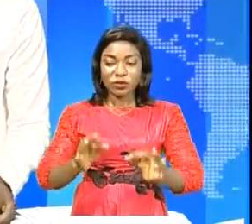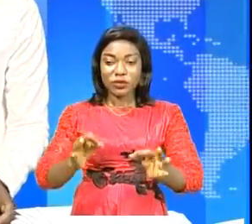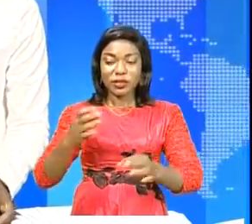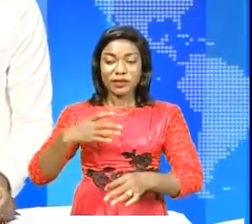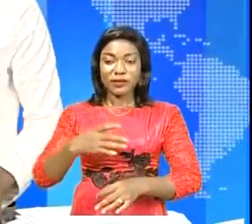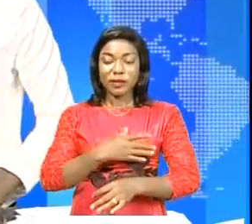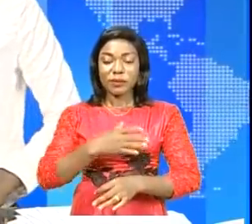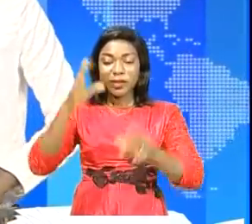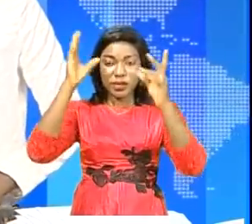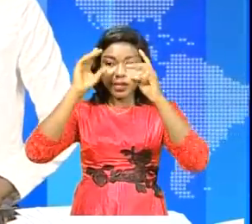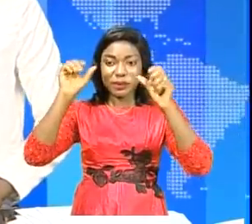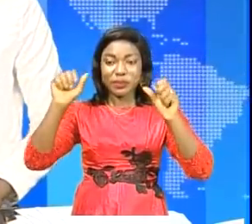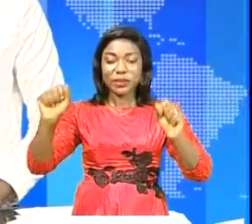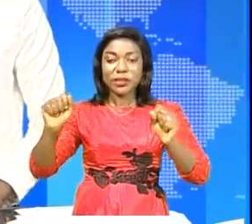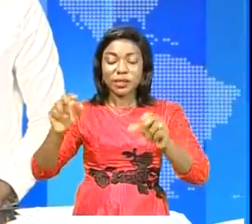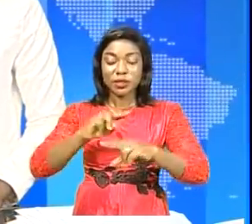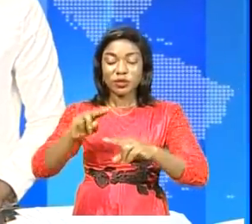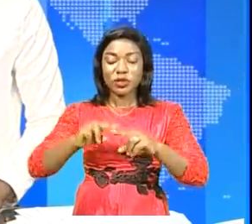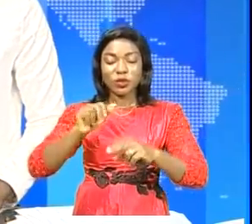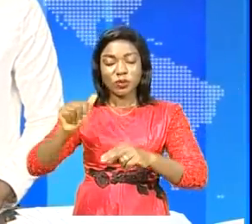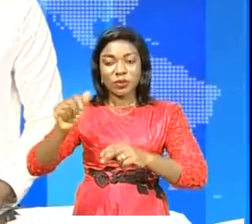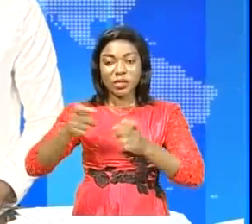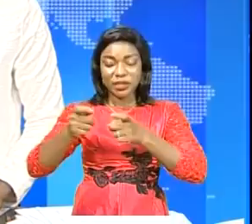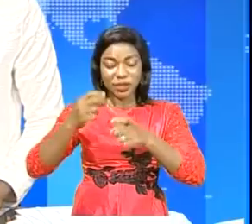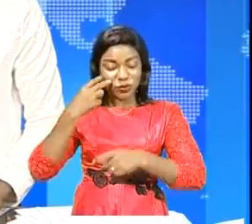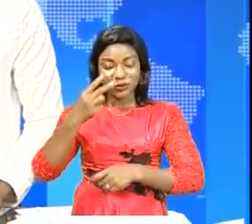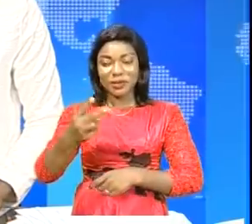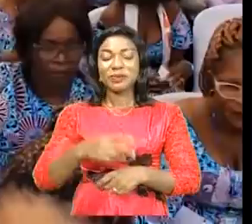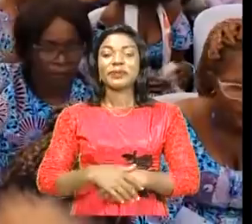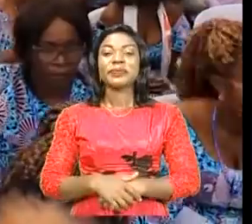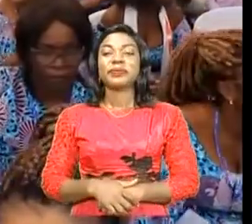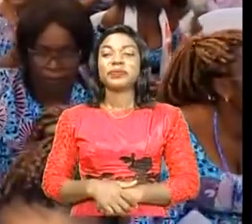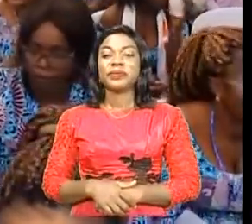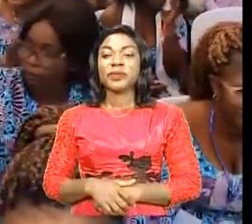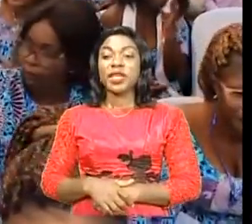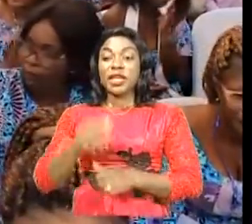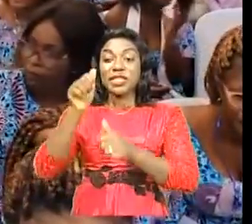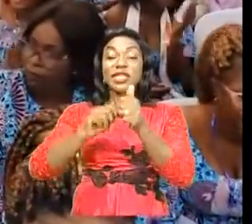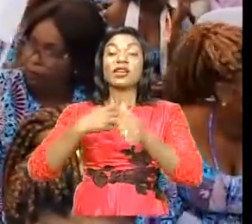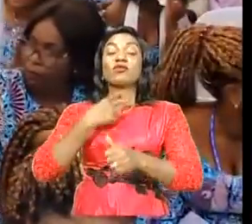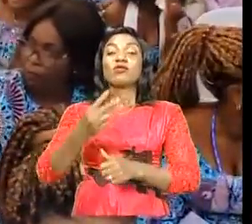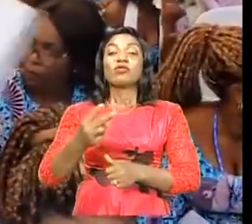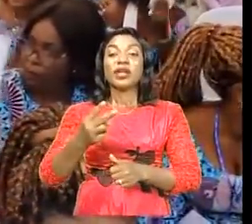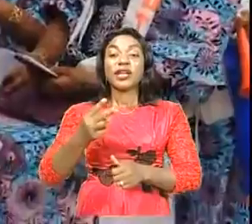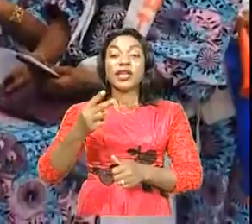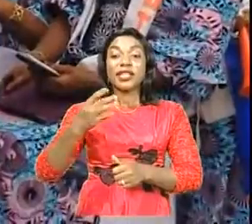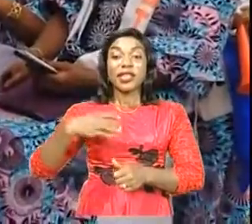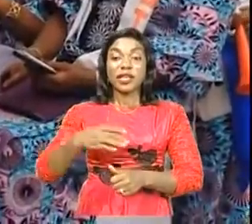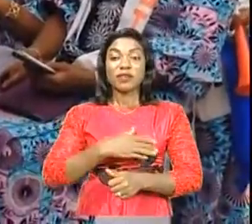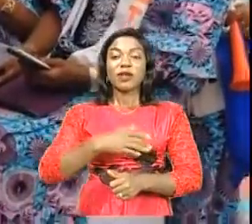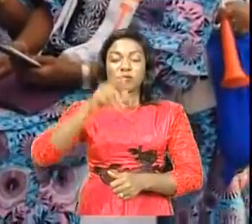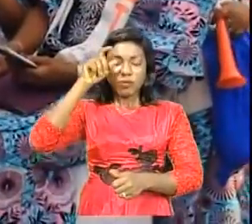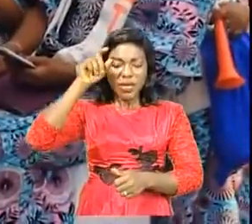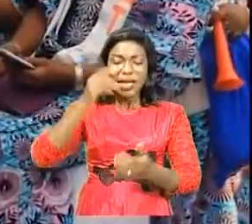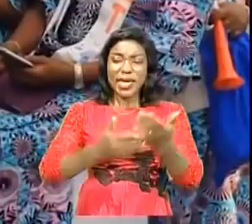le président national Sylvain Moutombo qui a présidé la cérémonie redépendant Chaque voix de la femme compte pendant les élections